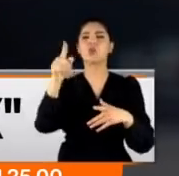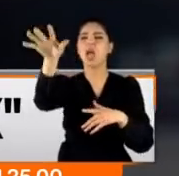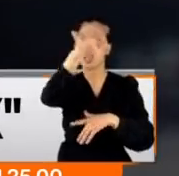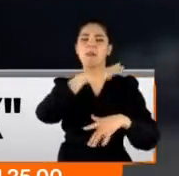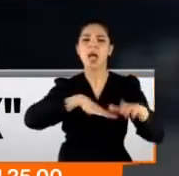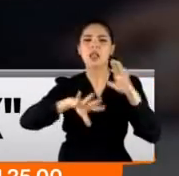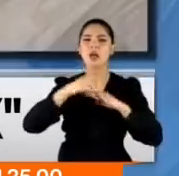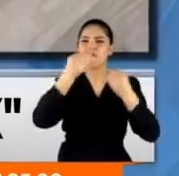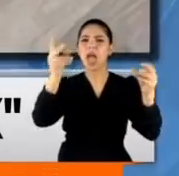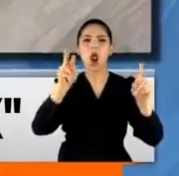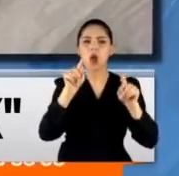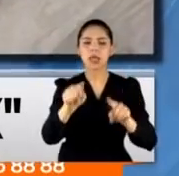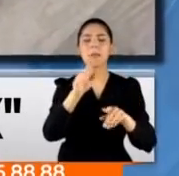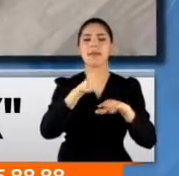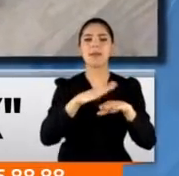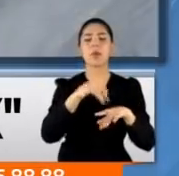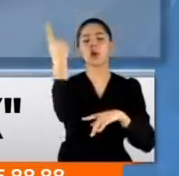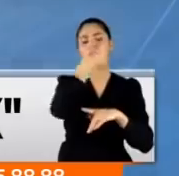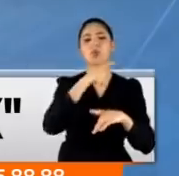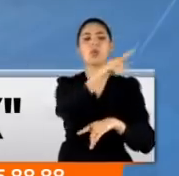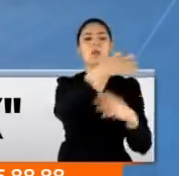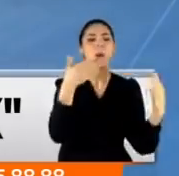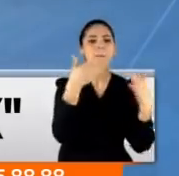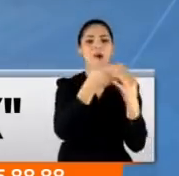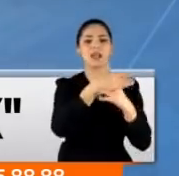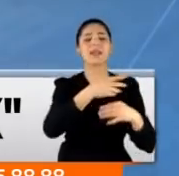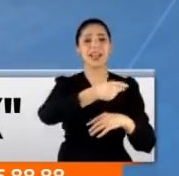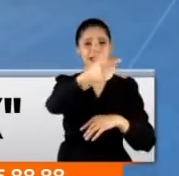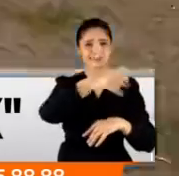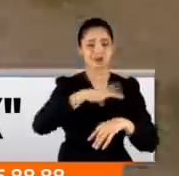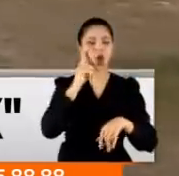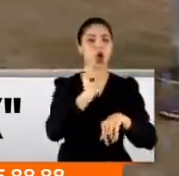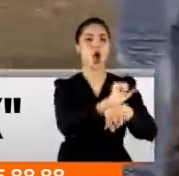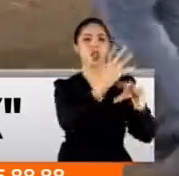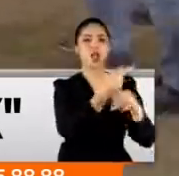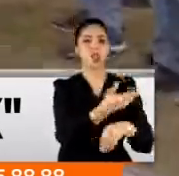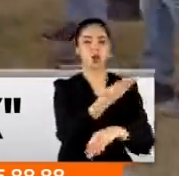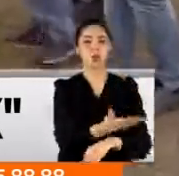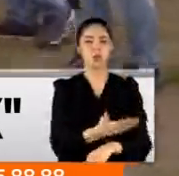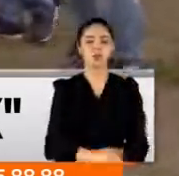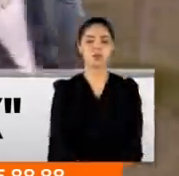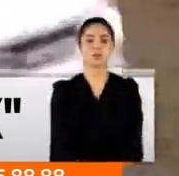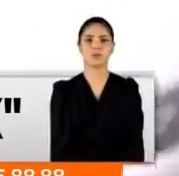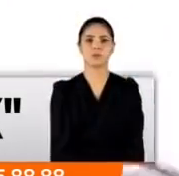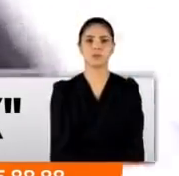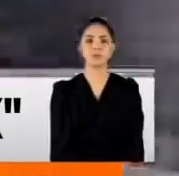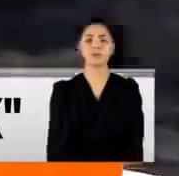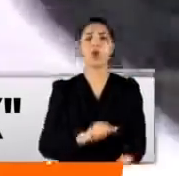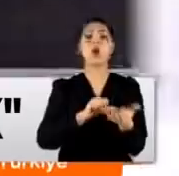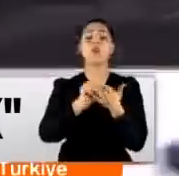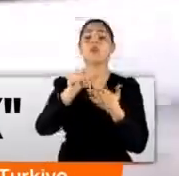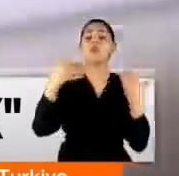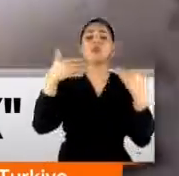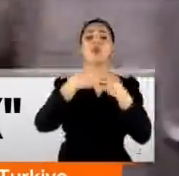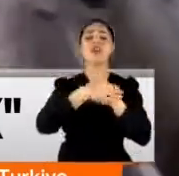gerekçesiyle evine düzenlenen baskında kaçmaya çalışırken gözaltına alınmıştı. Bütün bir geceyi